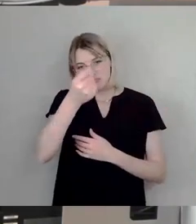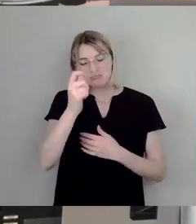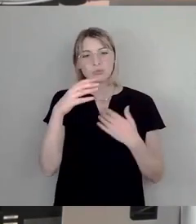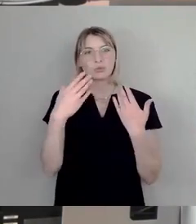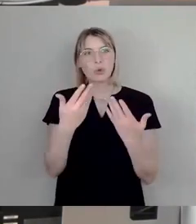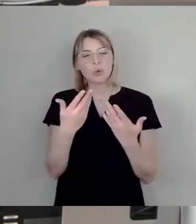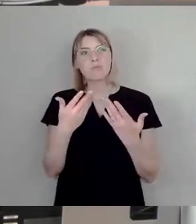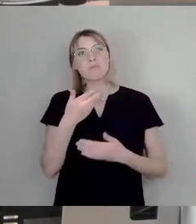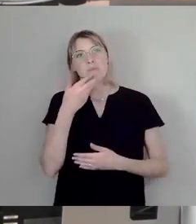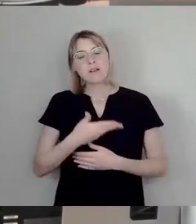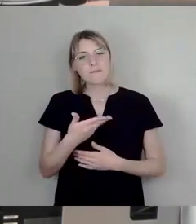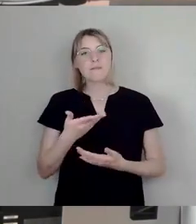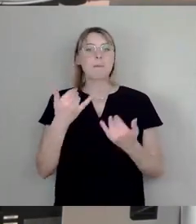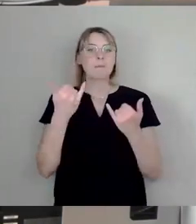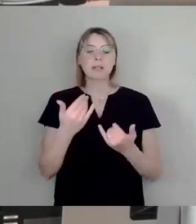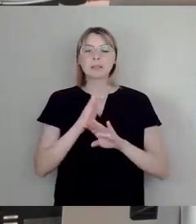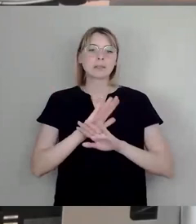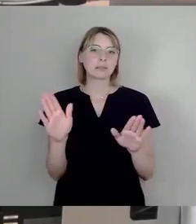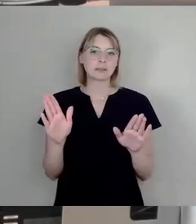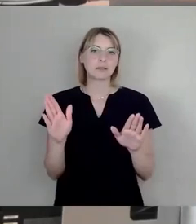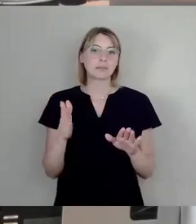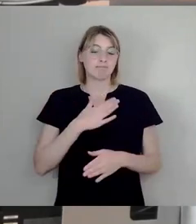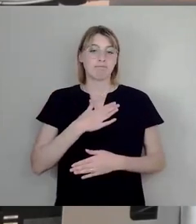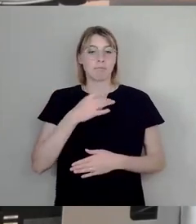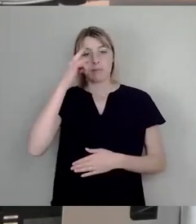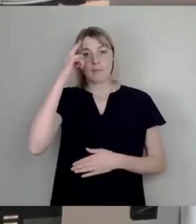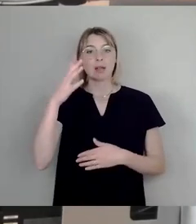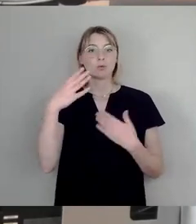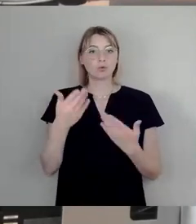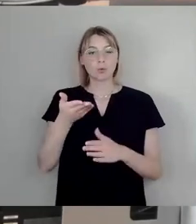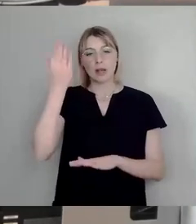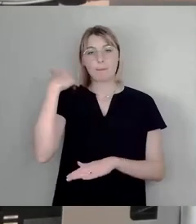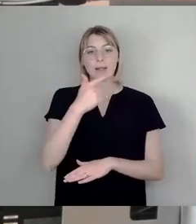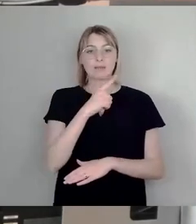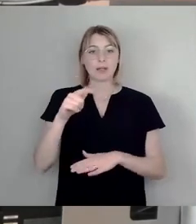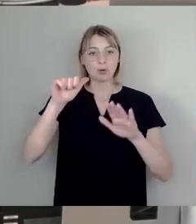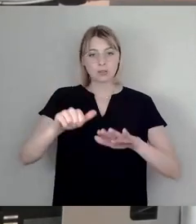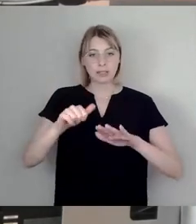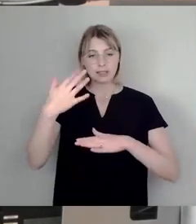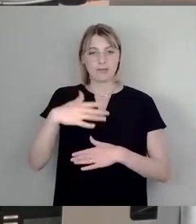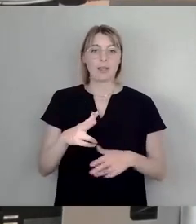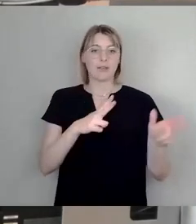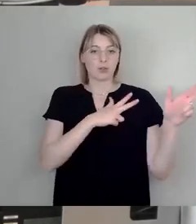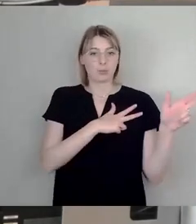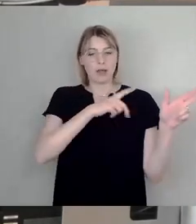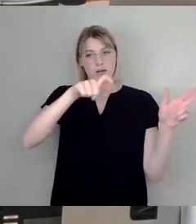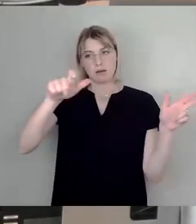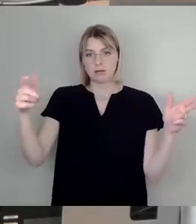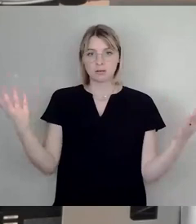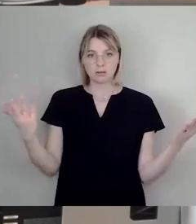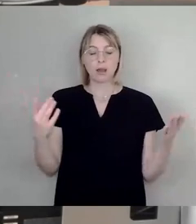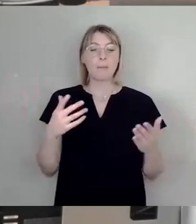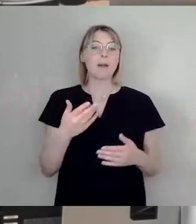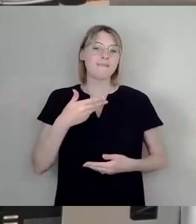sind vorbei. Aus meiner Sicht war das unser Versprechen in 2016 und ich freue mich sehr, dass es heute